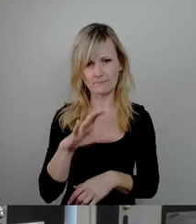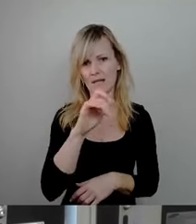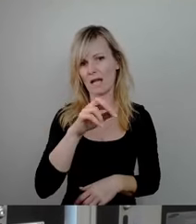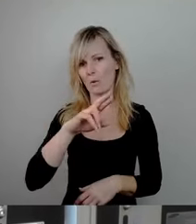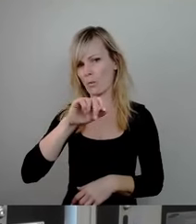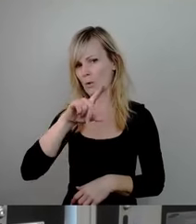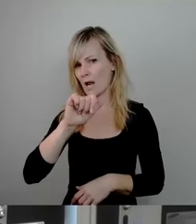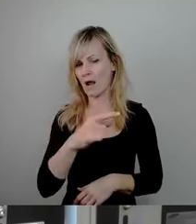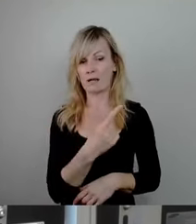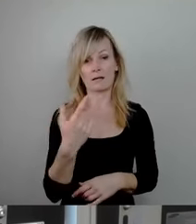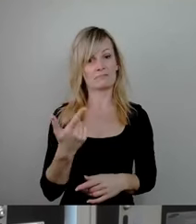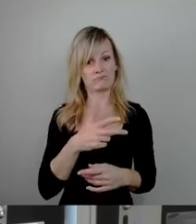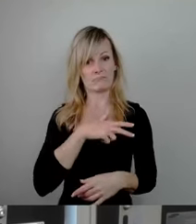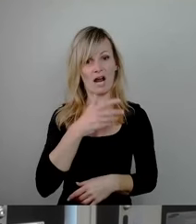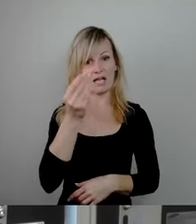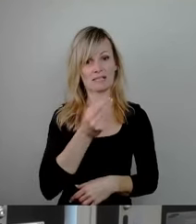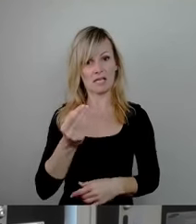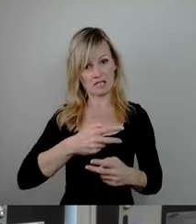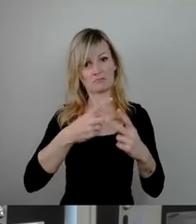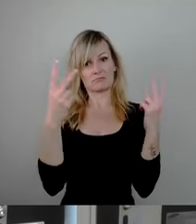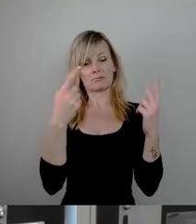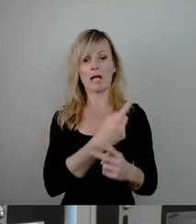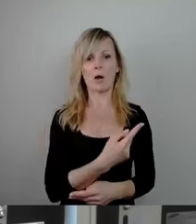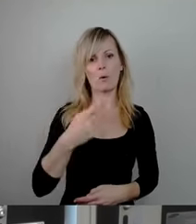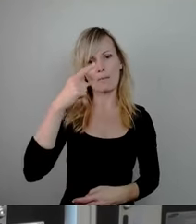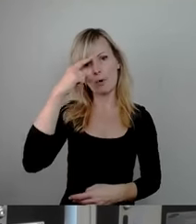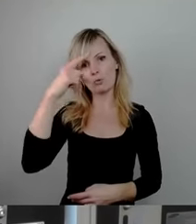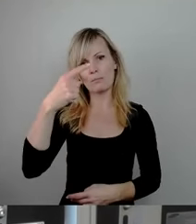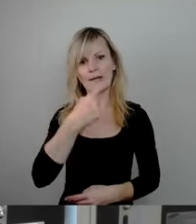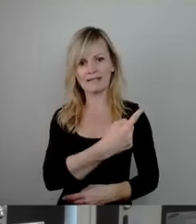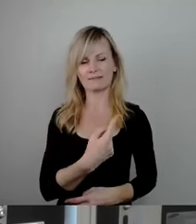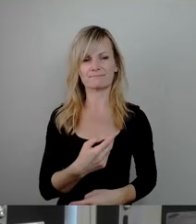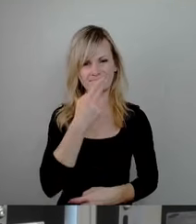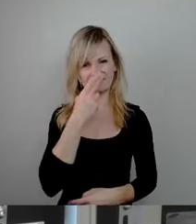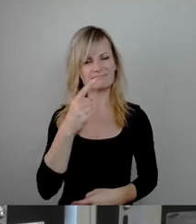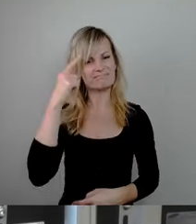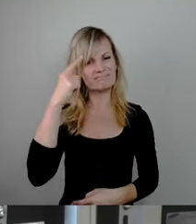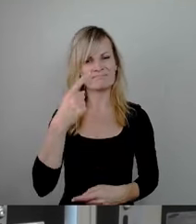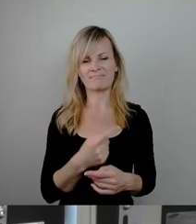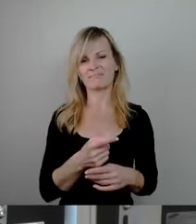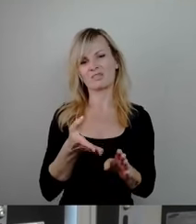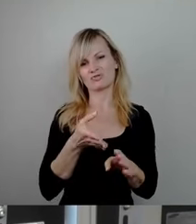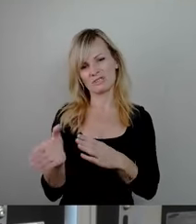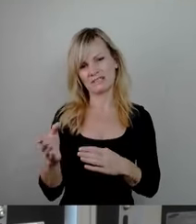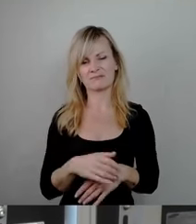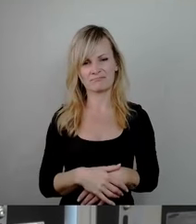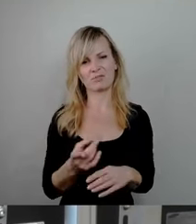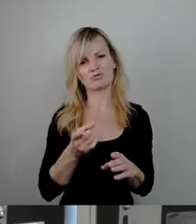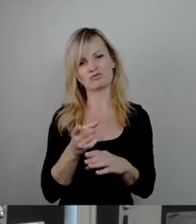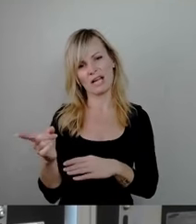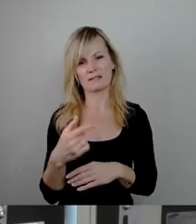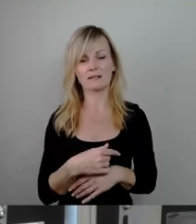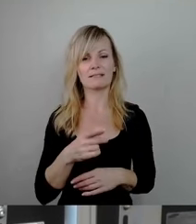imposantes Wahrzeichen, sie ist auch ein Monument, ein Monument des Scheiterns. Als DDR-Baudenkmal